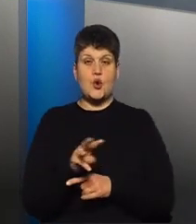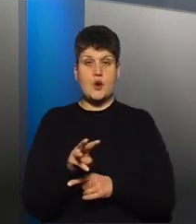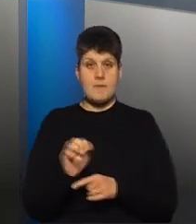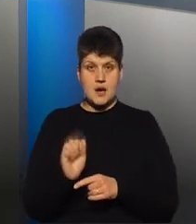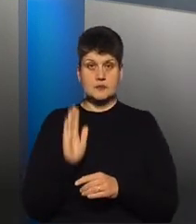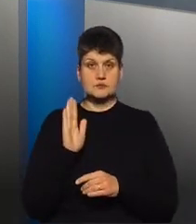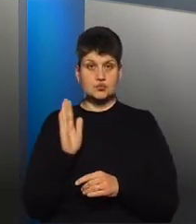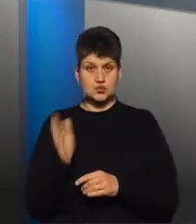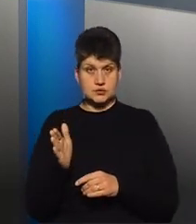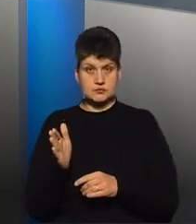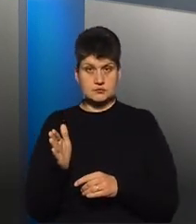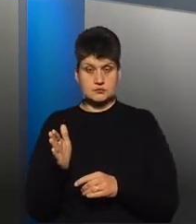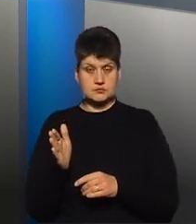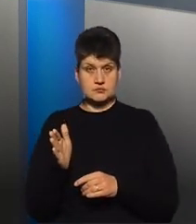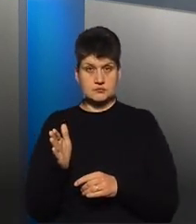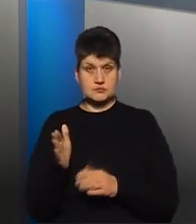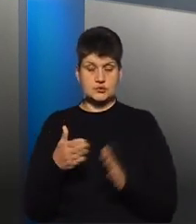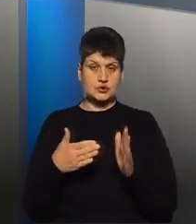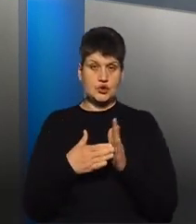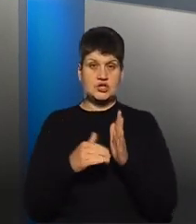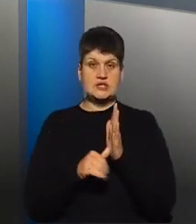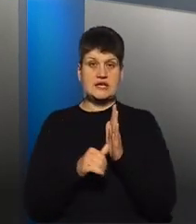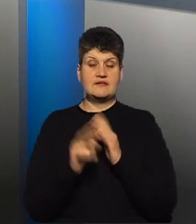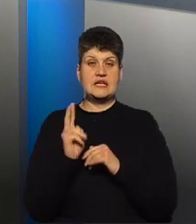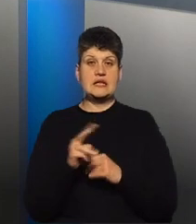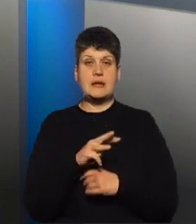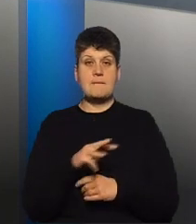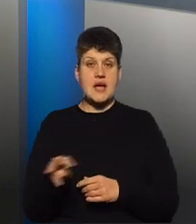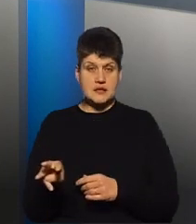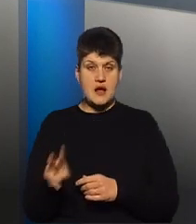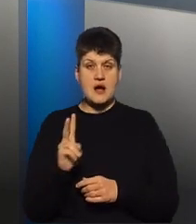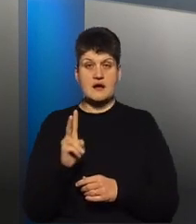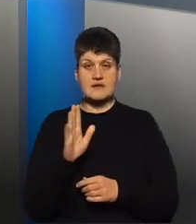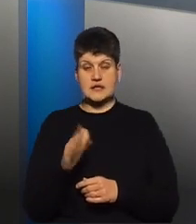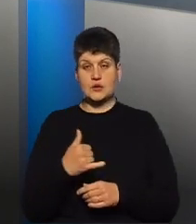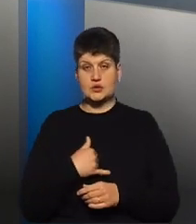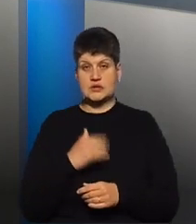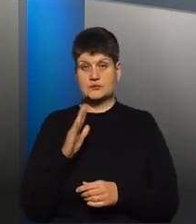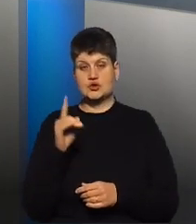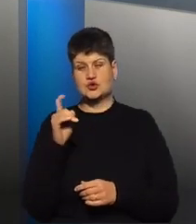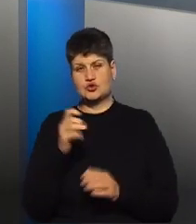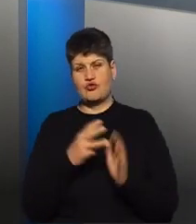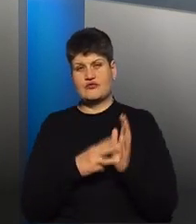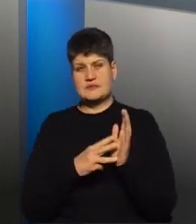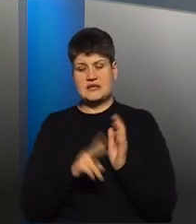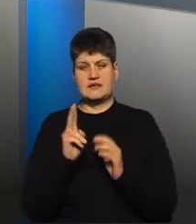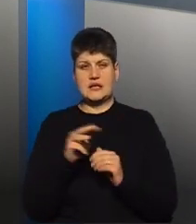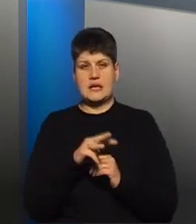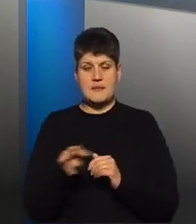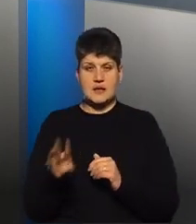до 60 квадратних метрів, а квартира в нас буде виходити 180 квадратних метрів, буде три